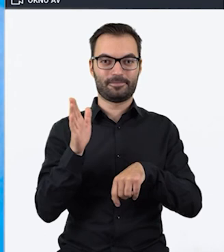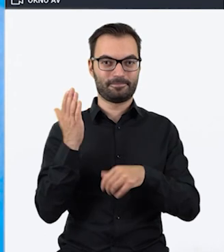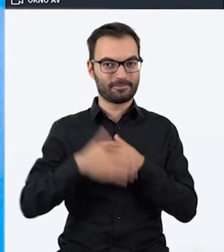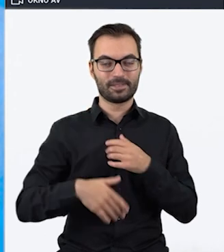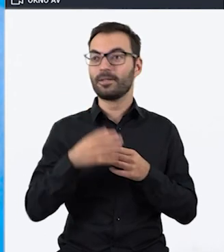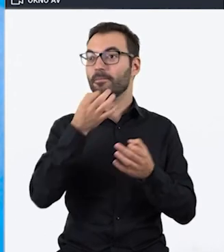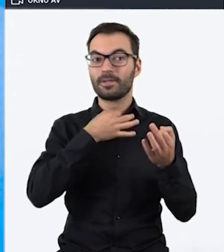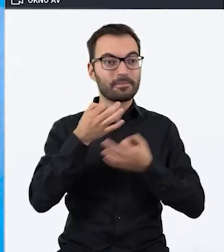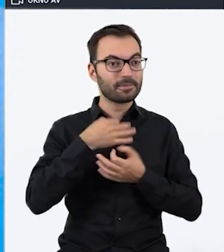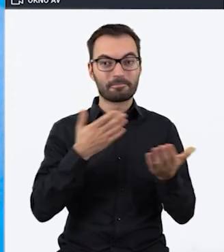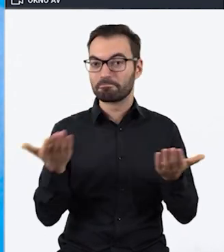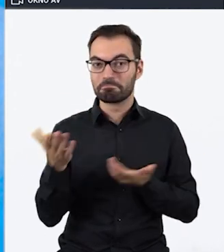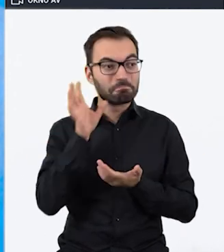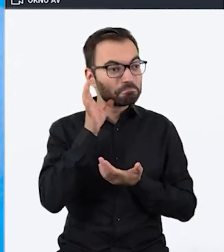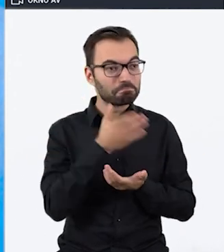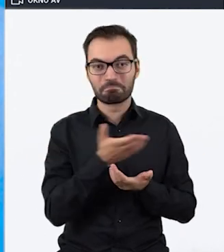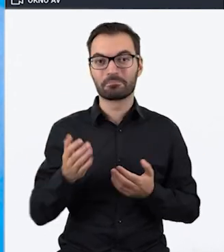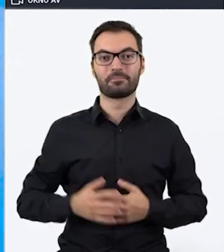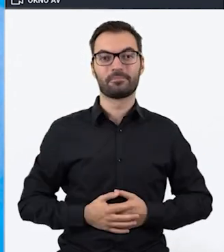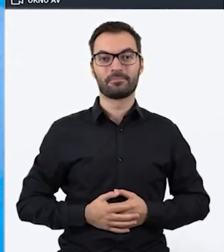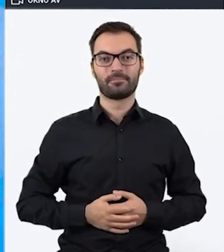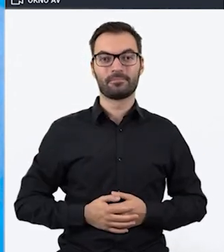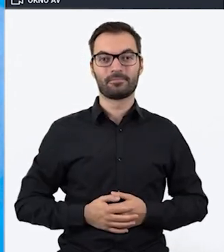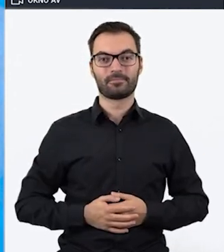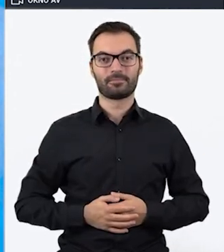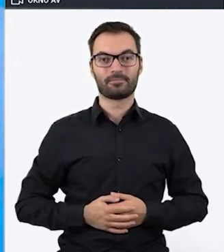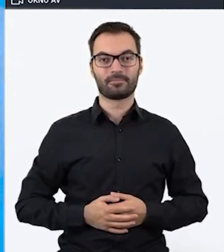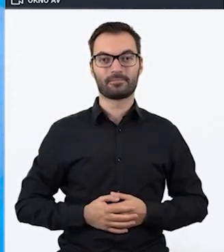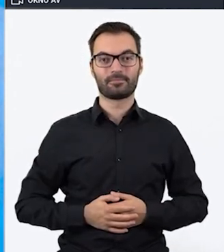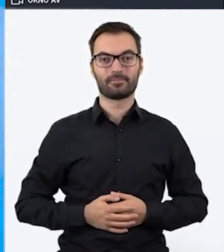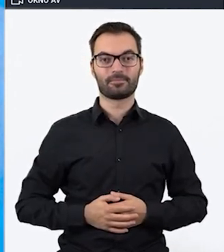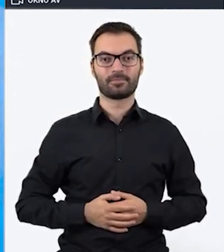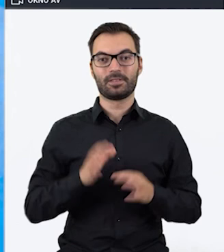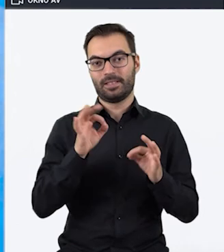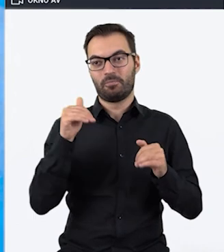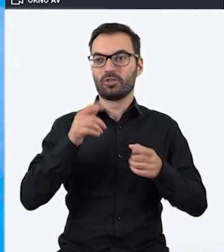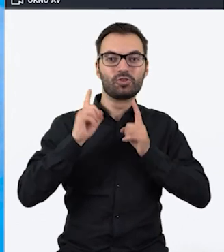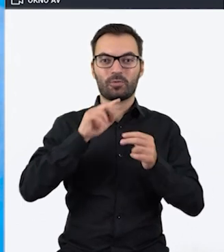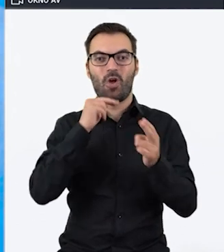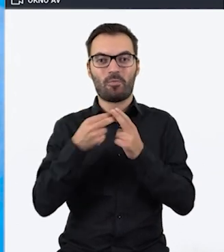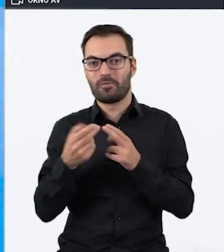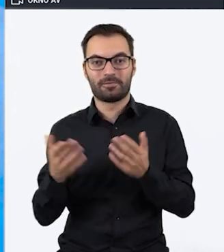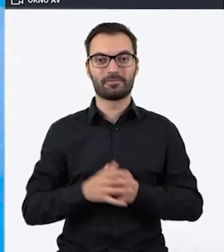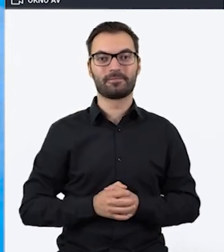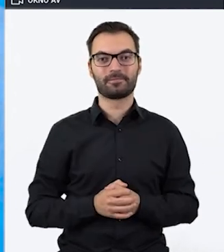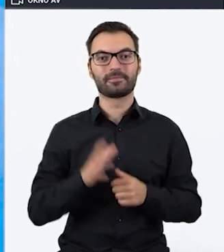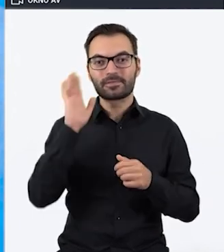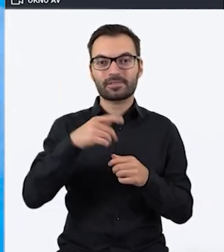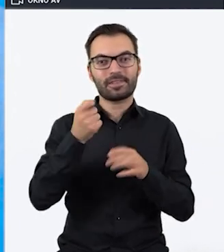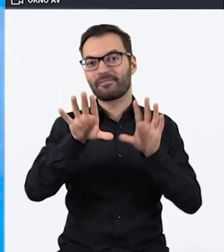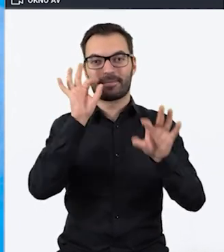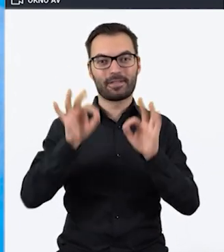Czy mają Państwo jeszcze teraz jakieś pytania, na które moglibyśmy tak szybciutko odpowiedzieć, chociaż na jakieś